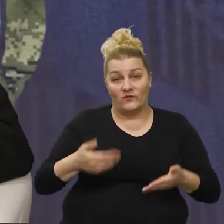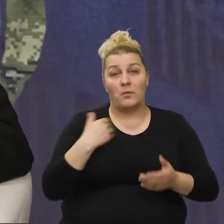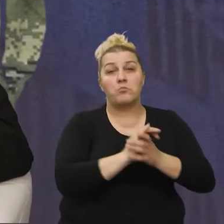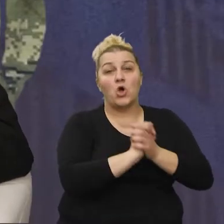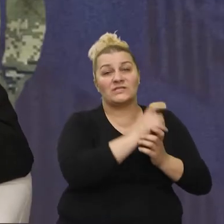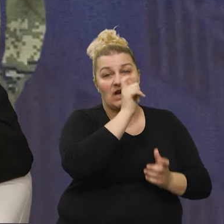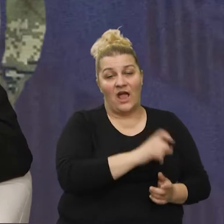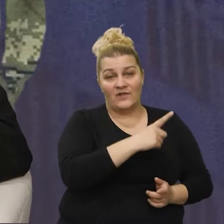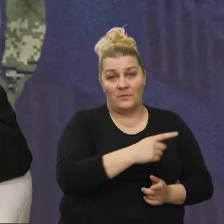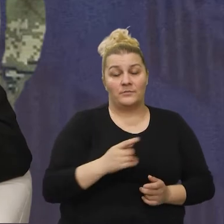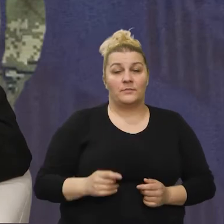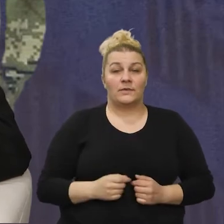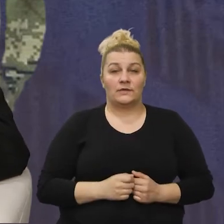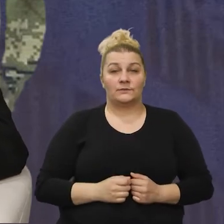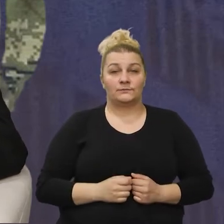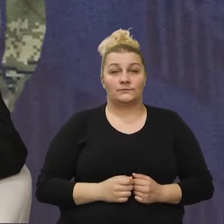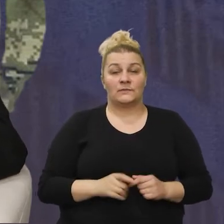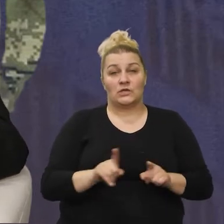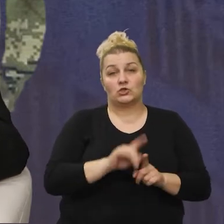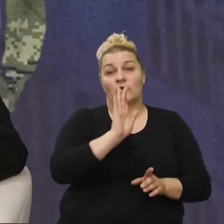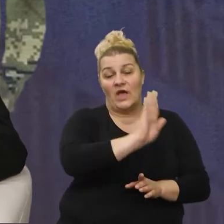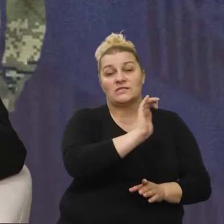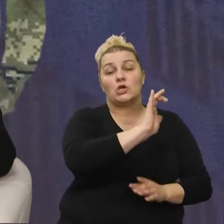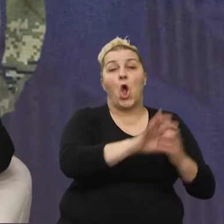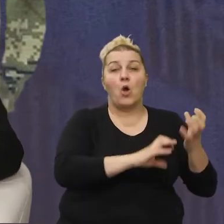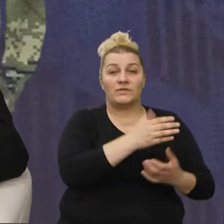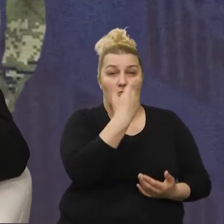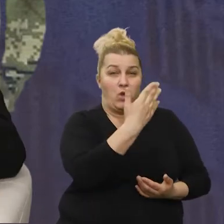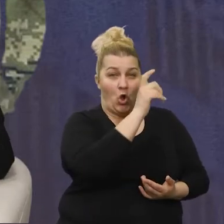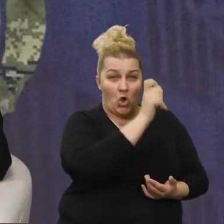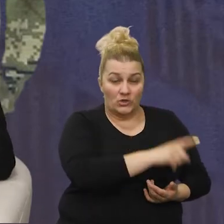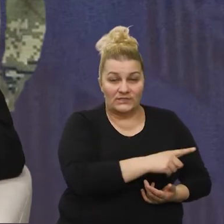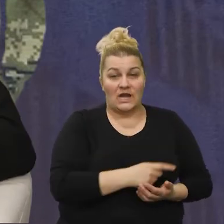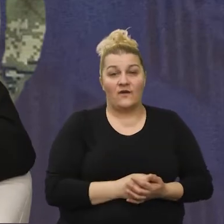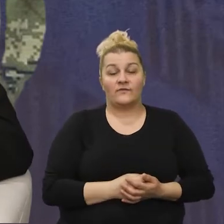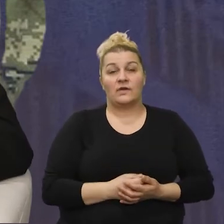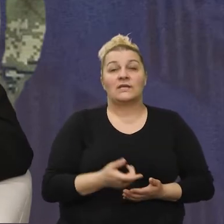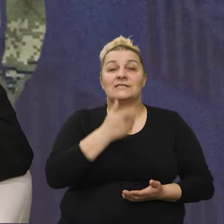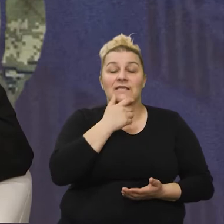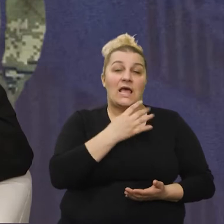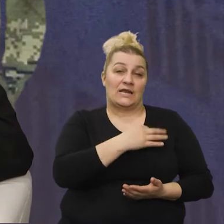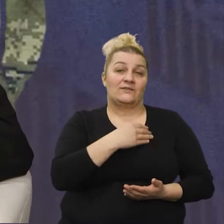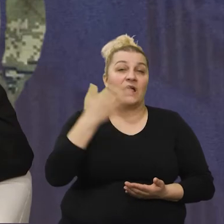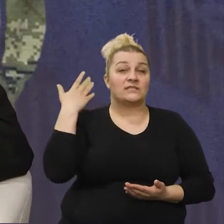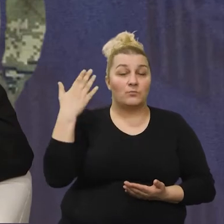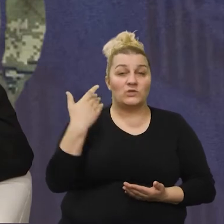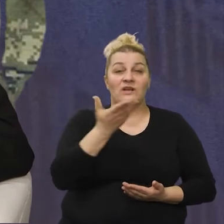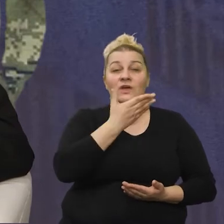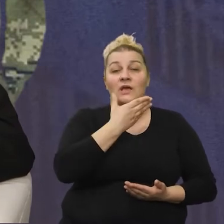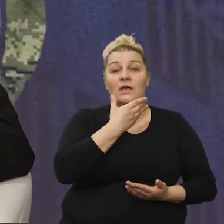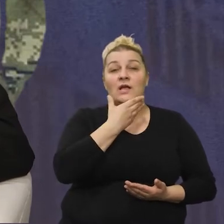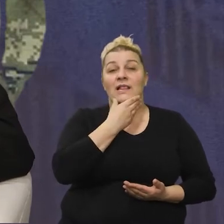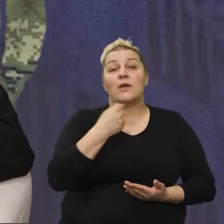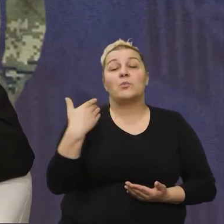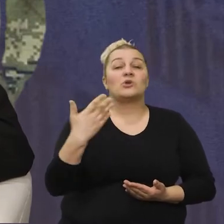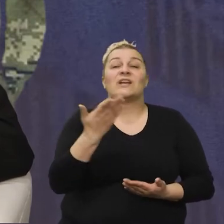Pozdravljamo ga odavde. Pozdravljamo te sa vas i obitelj, sa jasna svič, starim hrvatskim, pozdrav vam lijep pozdrav, ma